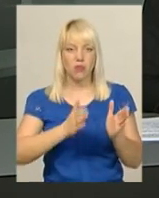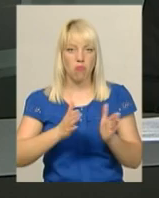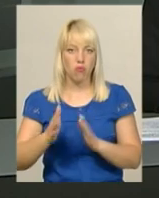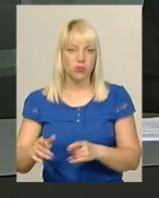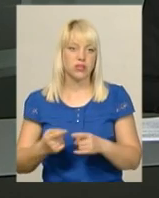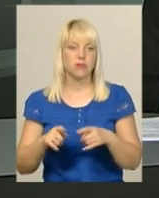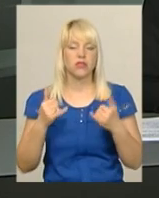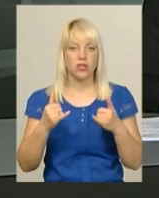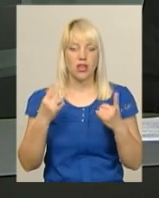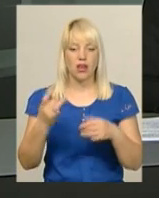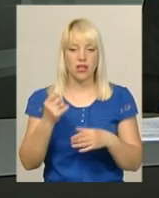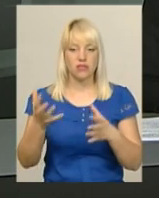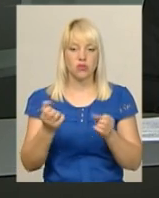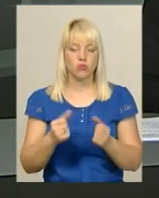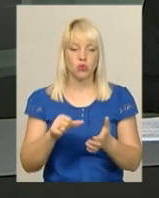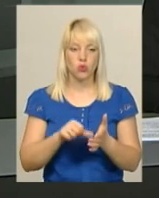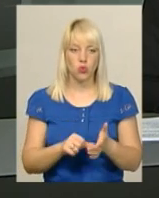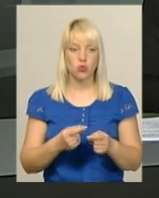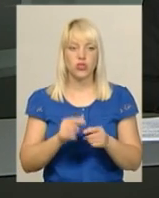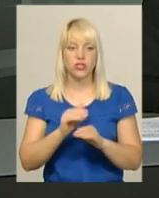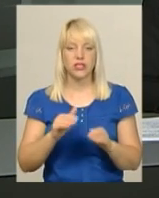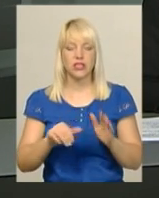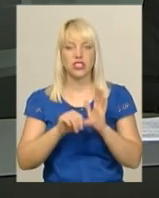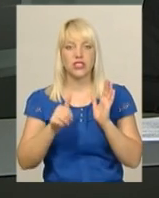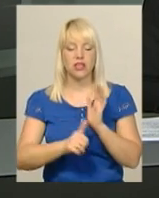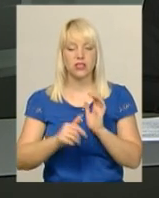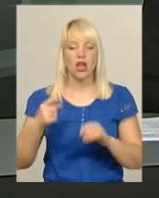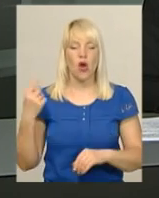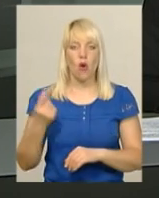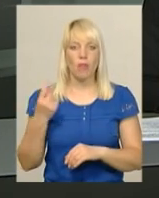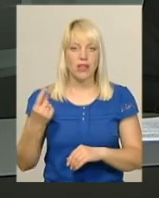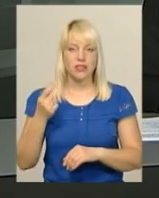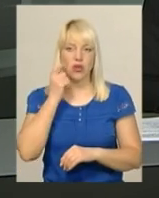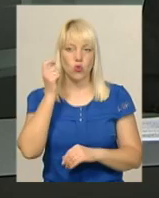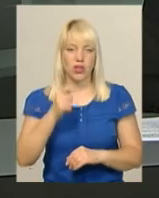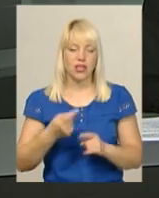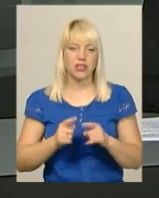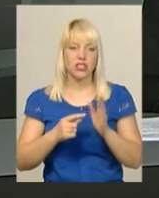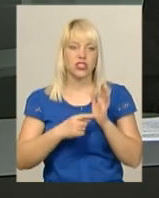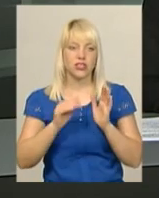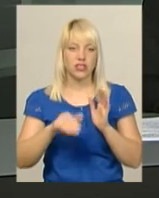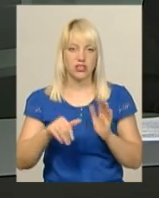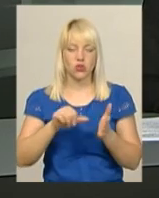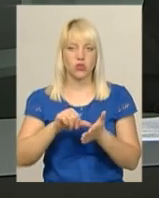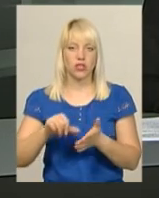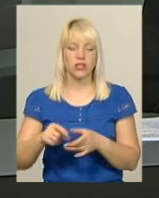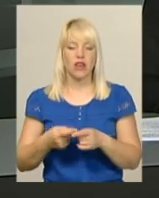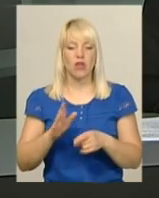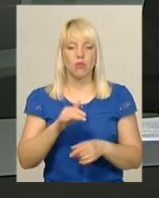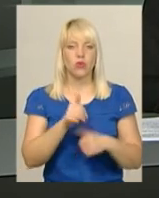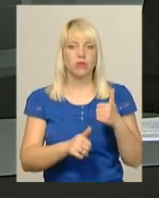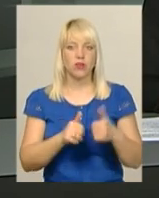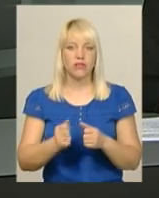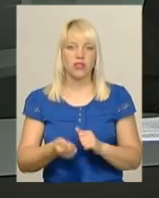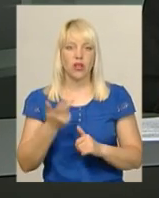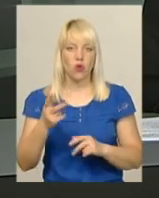разу участь у ньому візьмуть діти із 16 областей України, а це близько тисячі учасників, каже Альона Кузема. Вони змагатимуться у